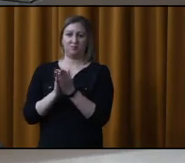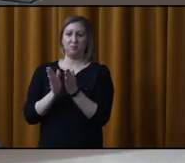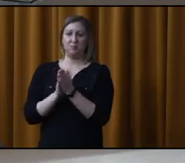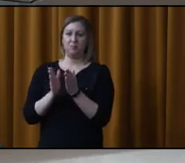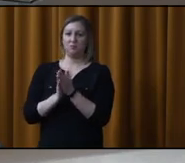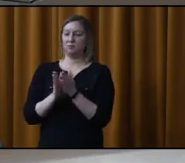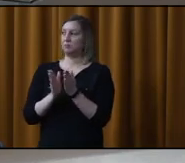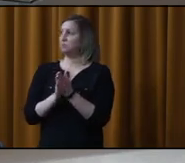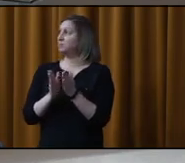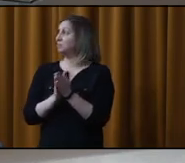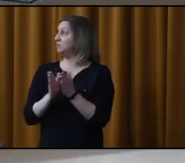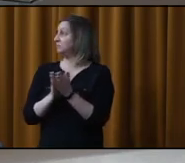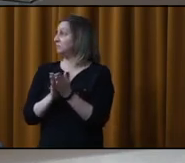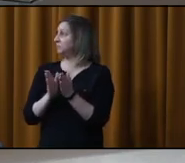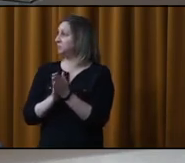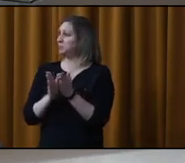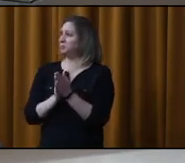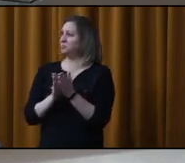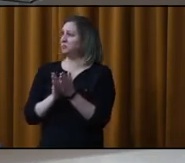Merci.